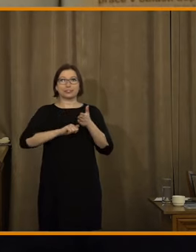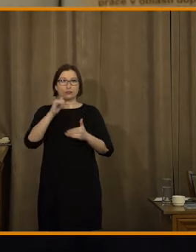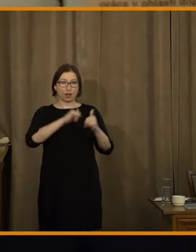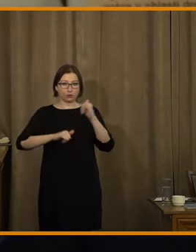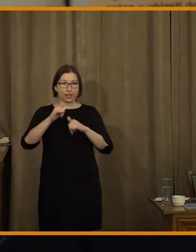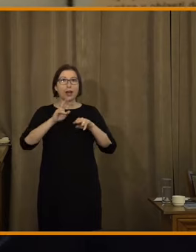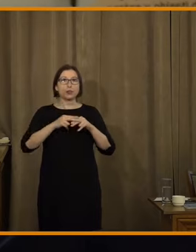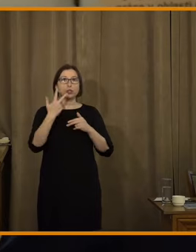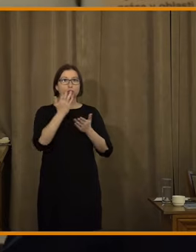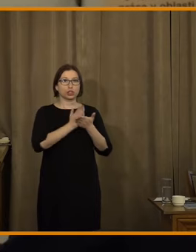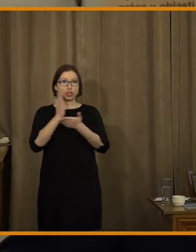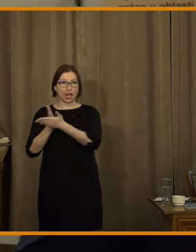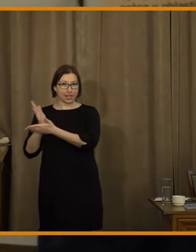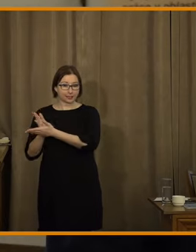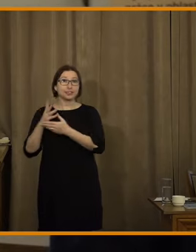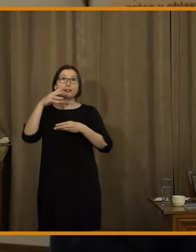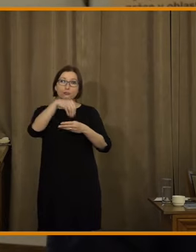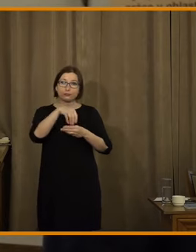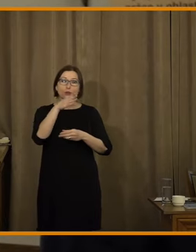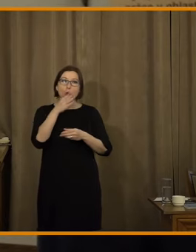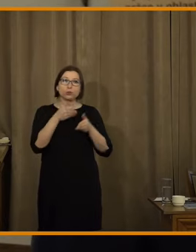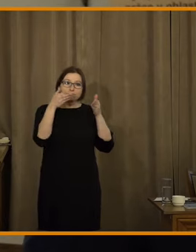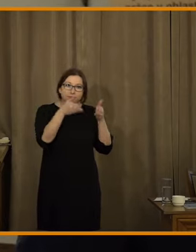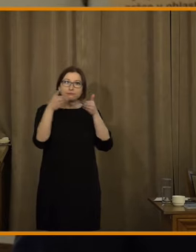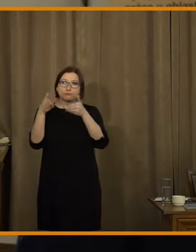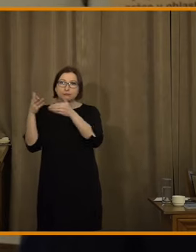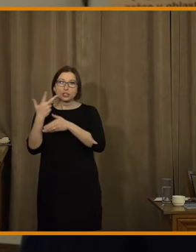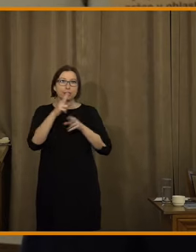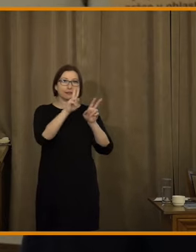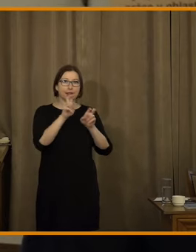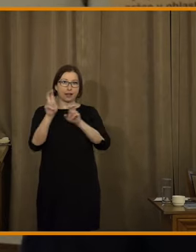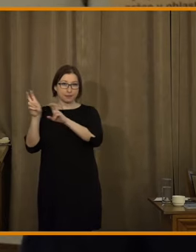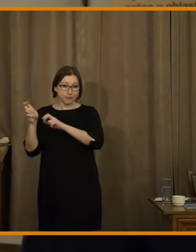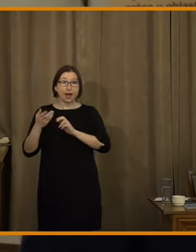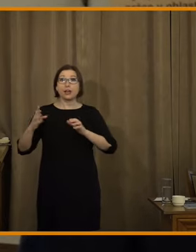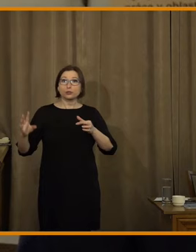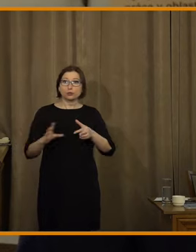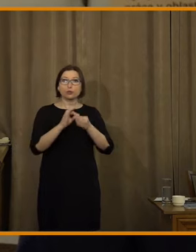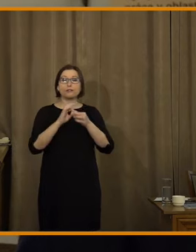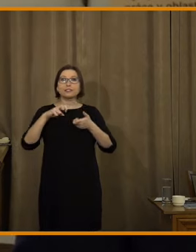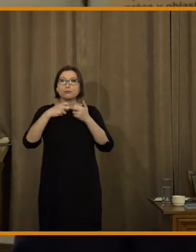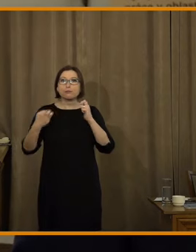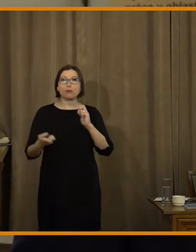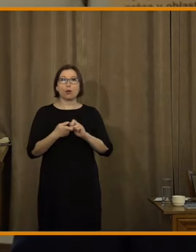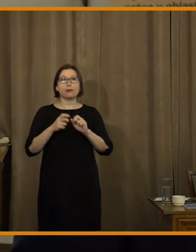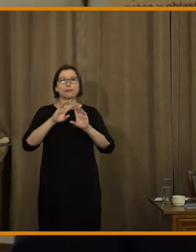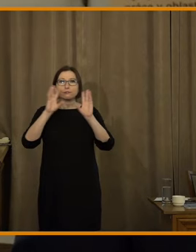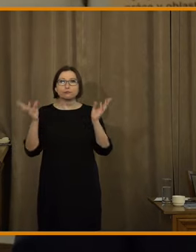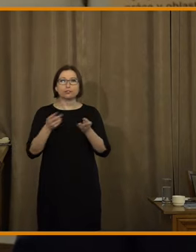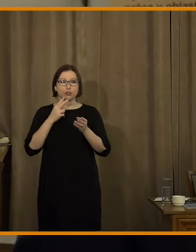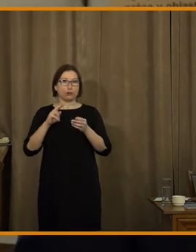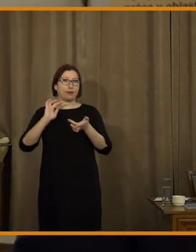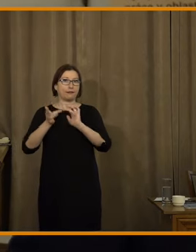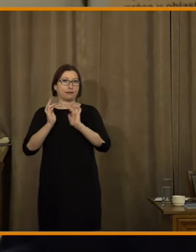máme tři panely, v kterých se věnujeme třem různým tématům, spojenými vlastně s problematikou digitálních práv,